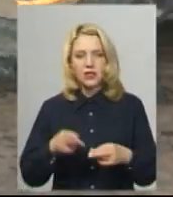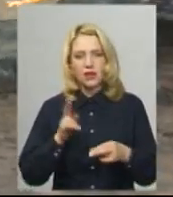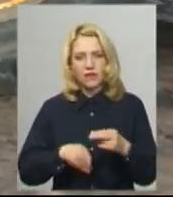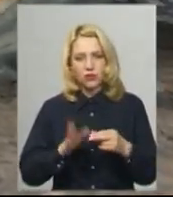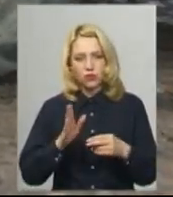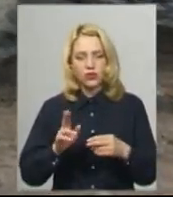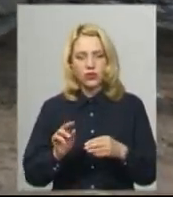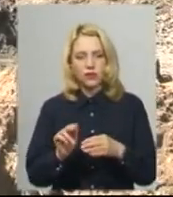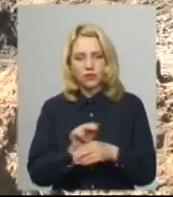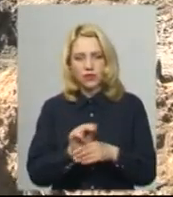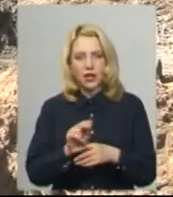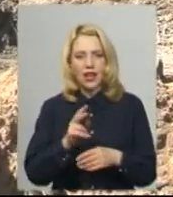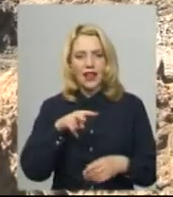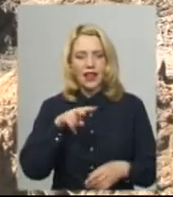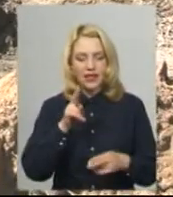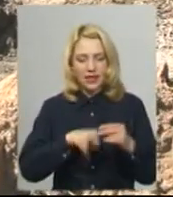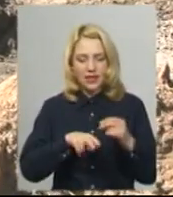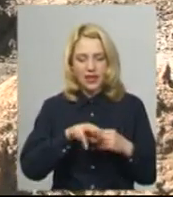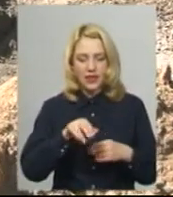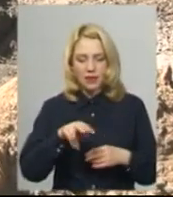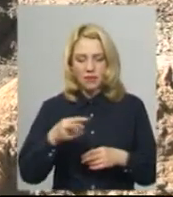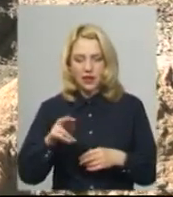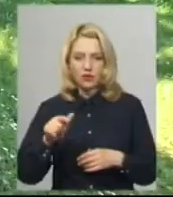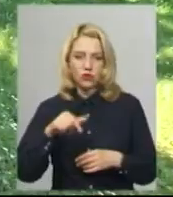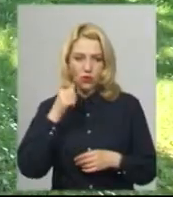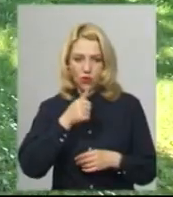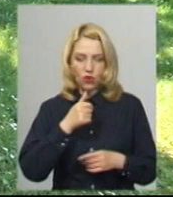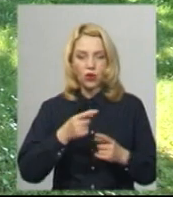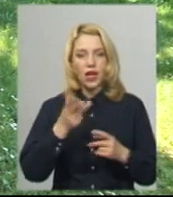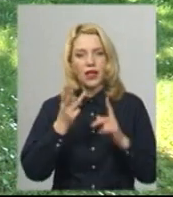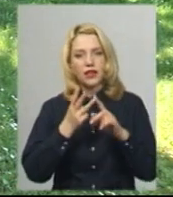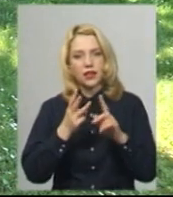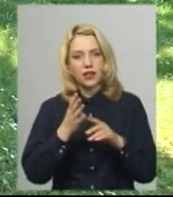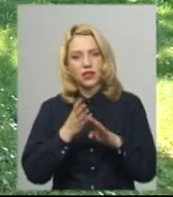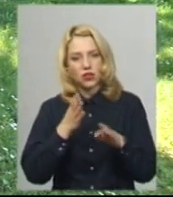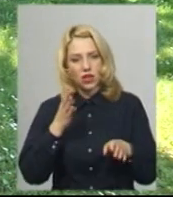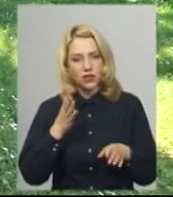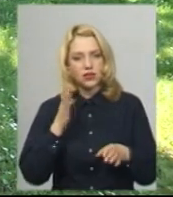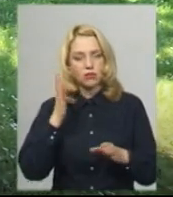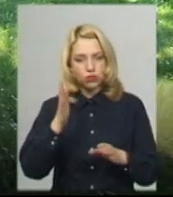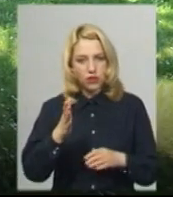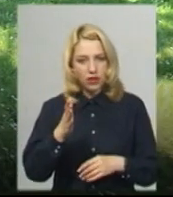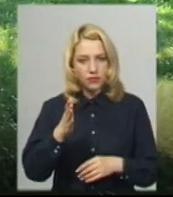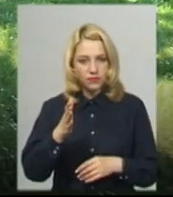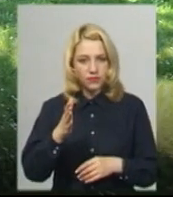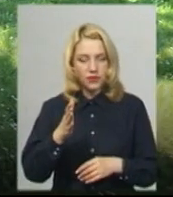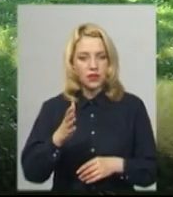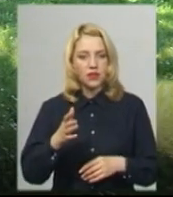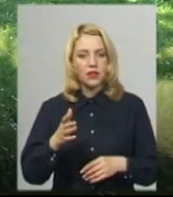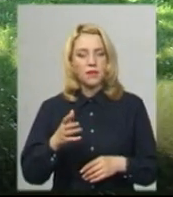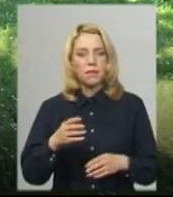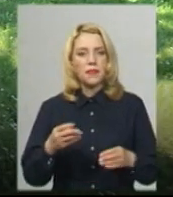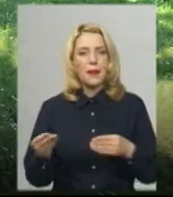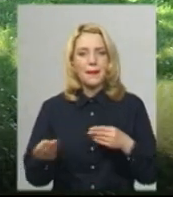цього року. Про третю чергу реконструкції, яка розпочнеться наступною, Василь Новачок розповідає. У третій черзі буде так звана